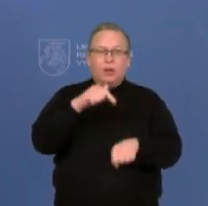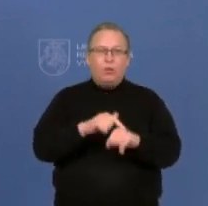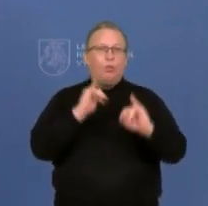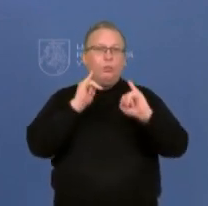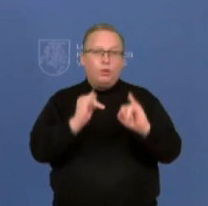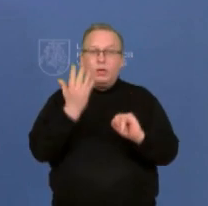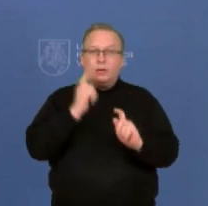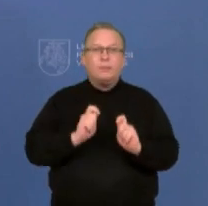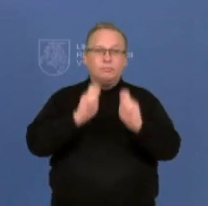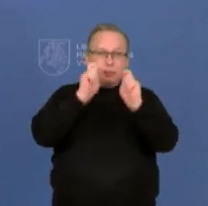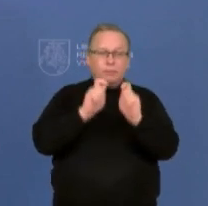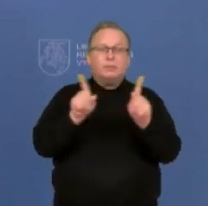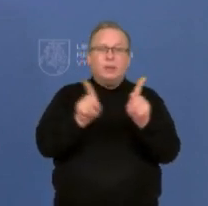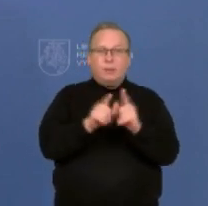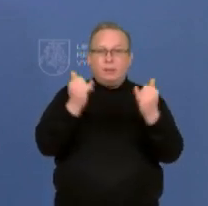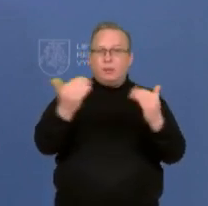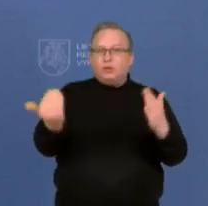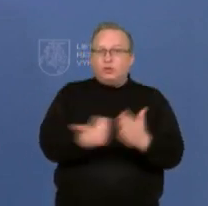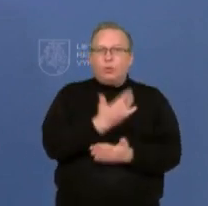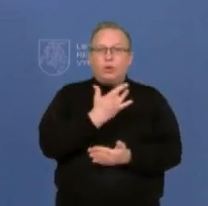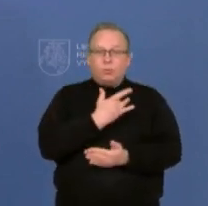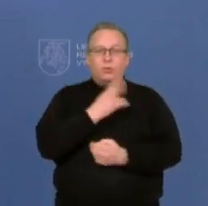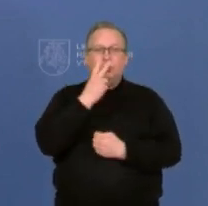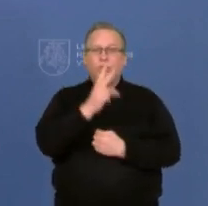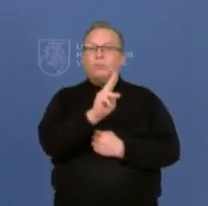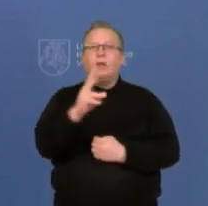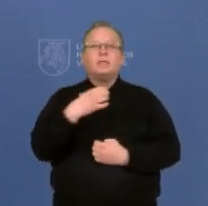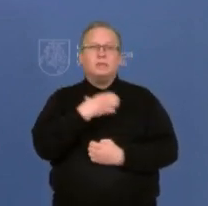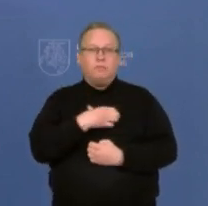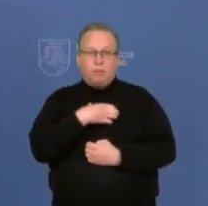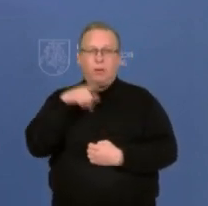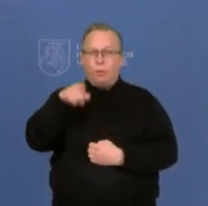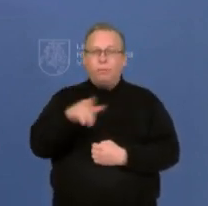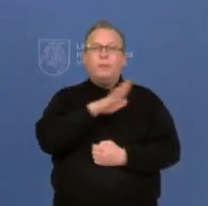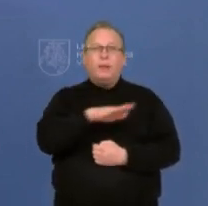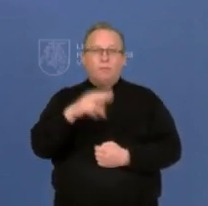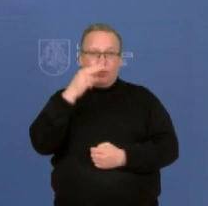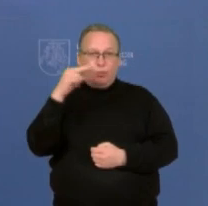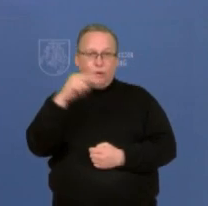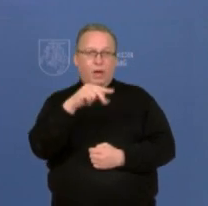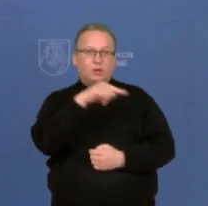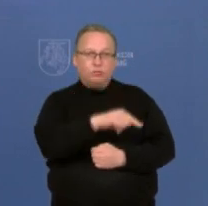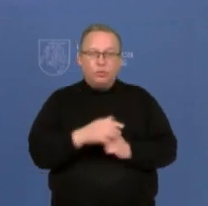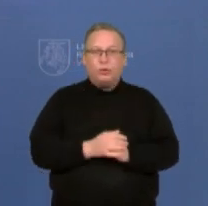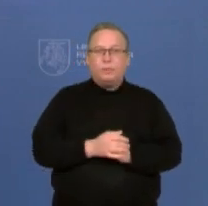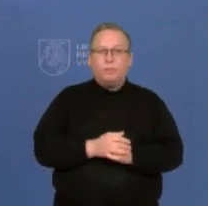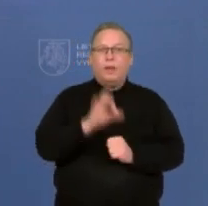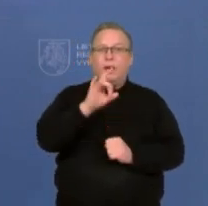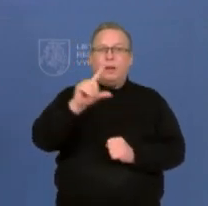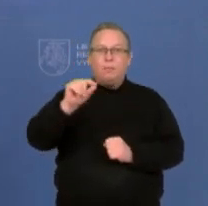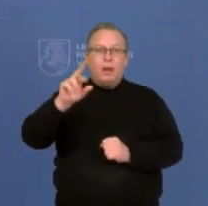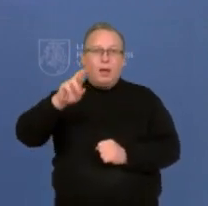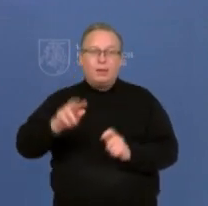testavimo algoritmus persižiūrim, kas nėra prioritetas. Taip, kad vaikų atžvilgių, PGR testų, ten,